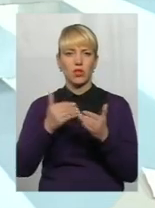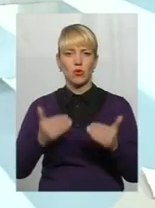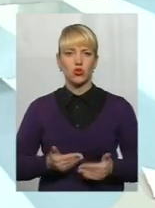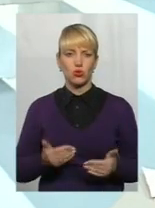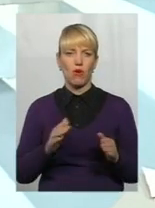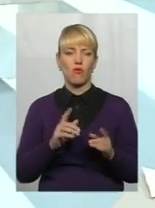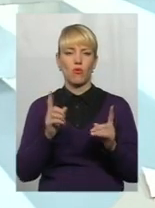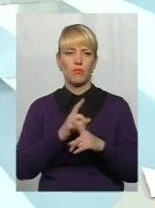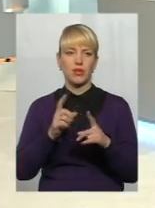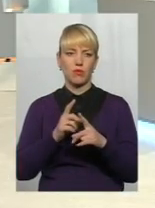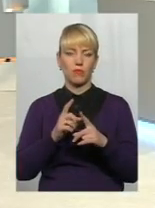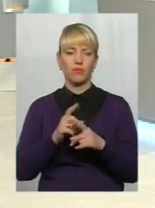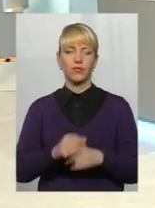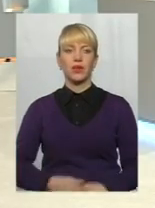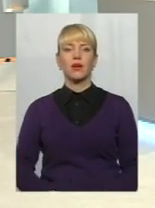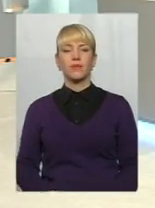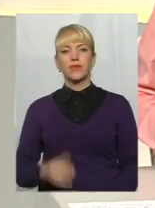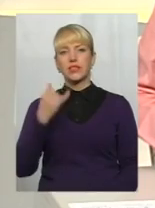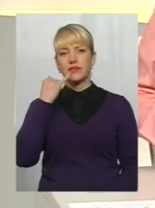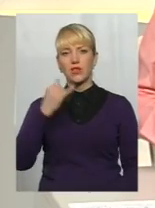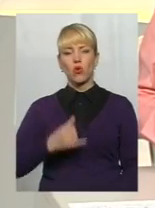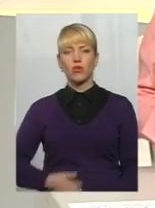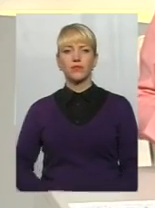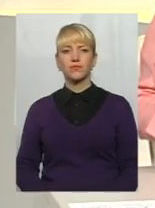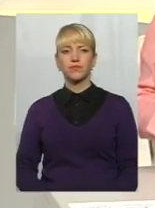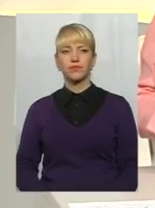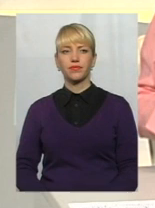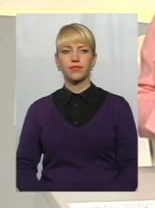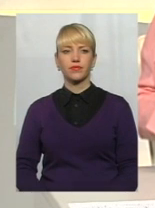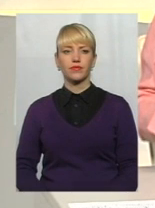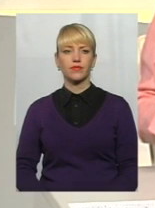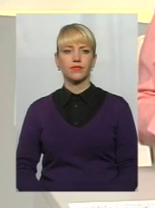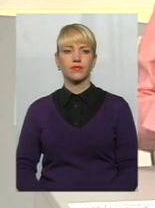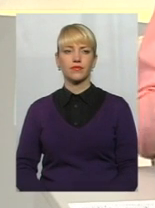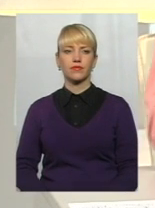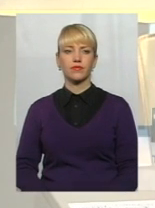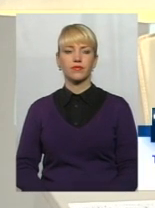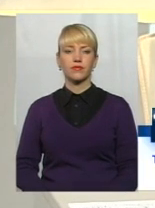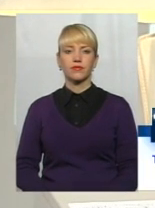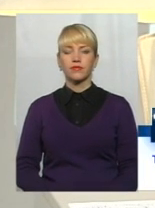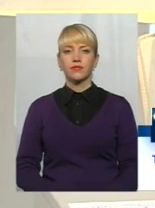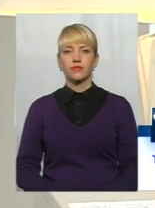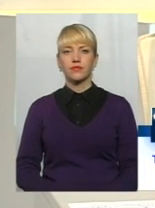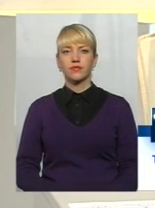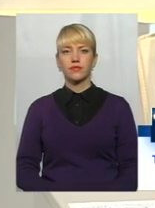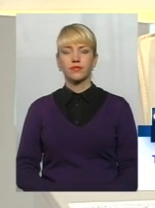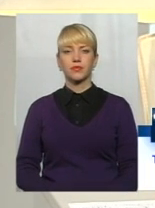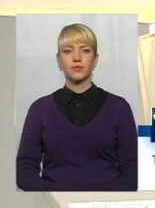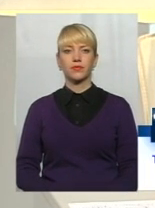мінімуму. Власне, в нас є ще один телефонний дзвінок, 61-90-60. Говоріть, будь ласка.